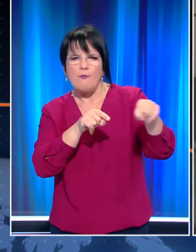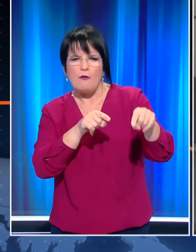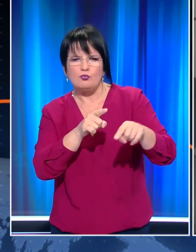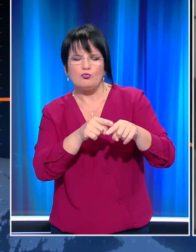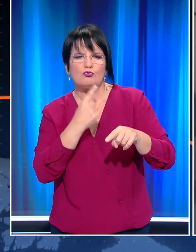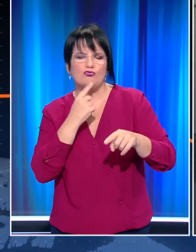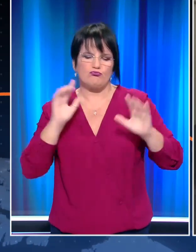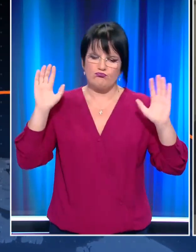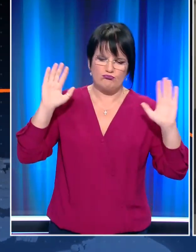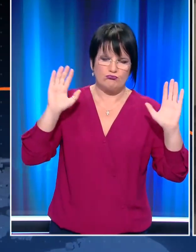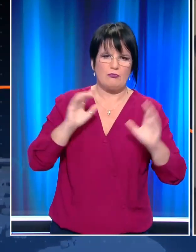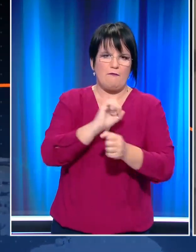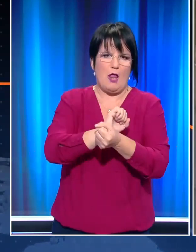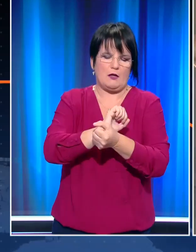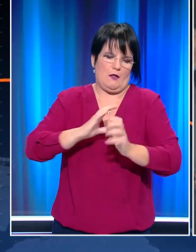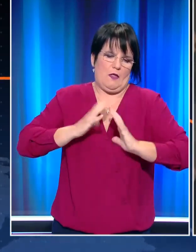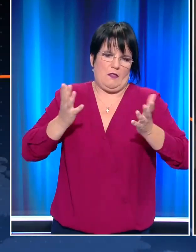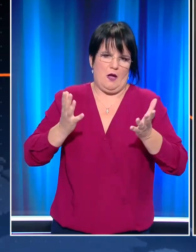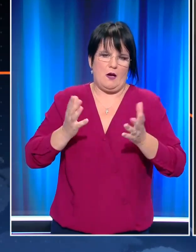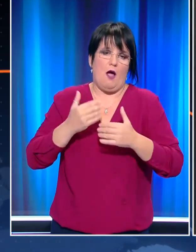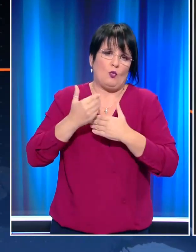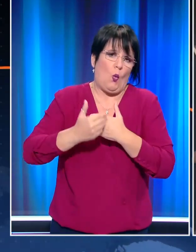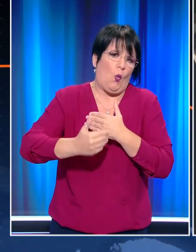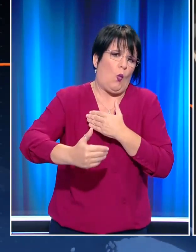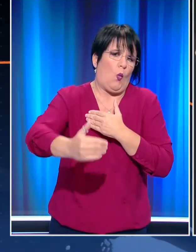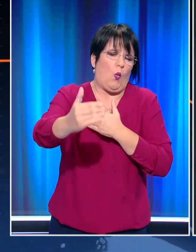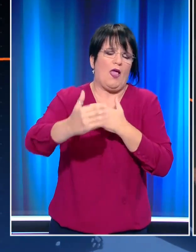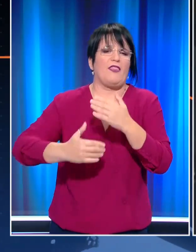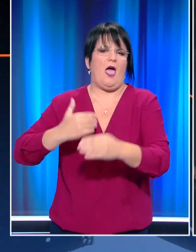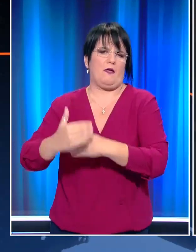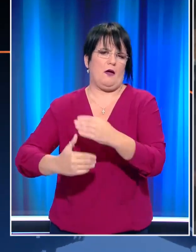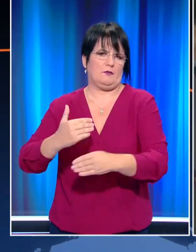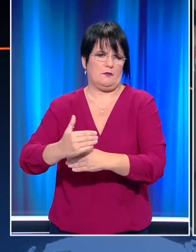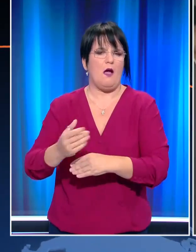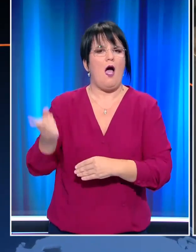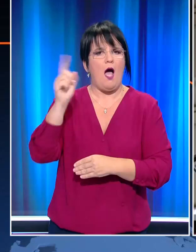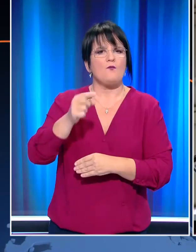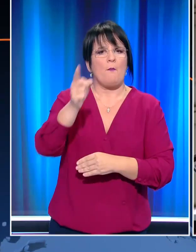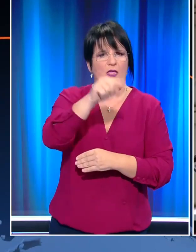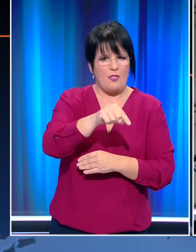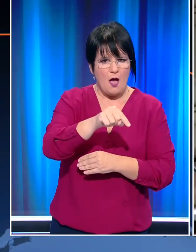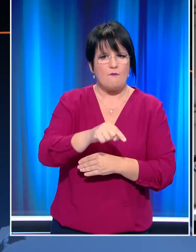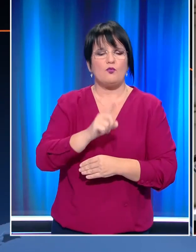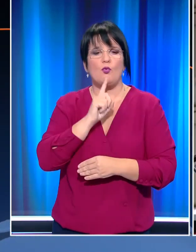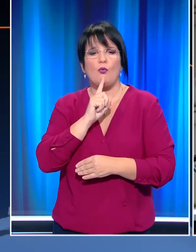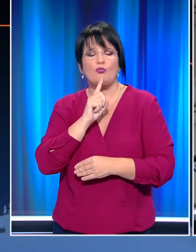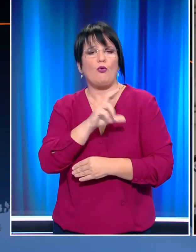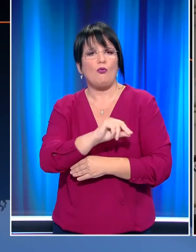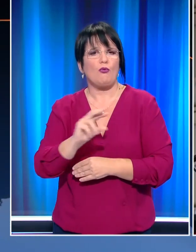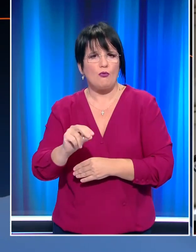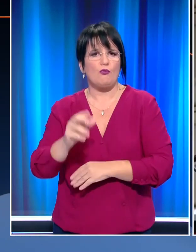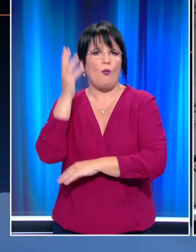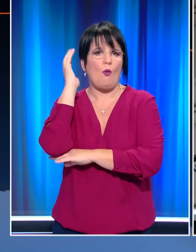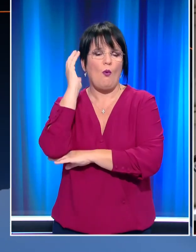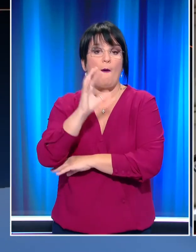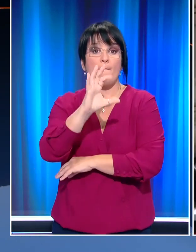θα πρέπει να οδηγηθούν στη φυλακή. Θα είναι μια μακρά διαδικασία μήνα και αύριο και μεθαύριο, καθώς θα πρέπει να αγορεύσουν